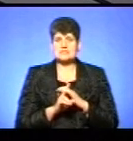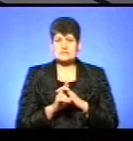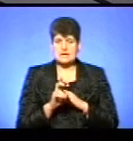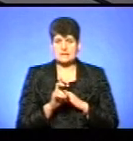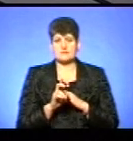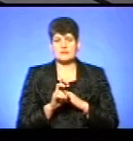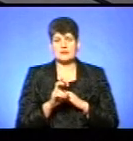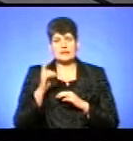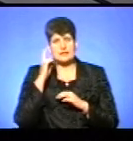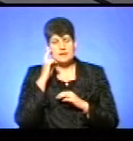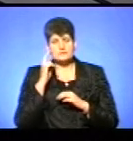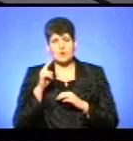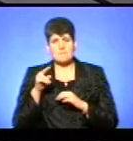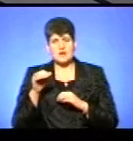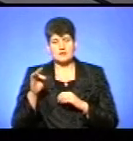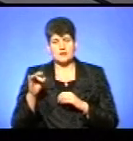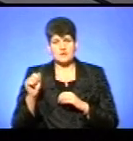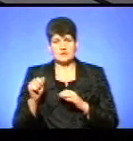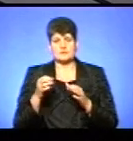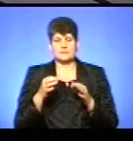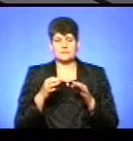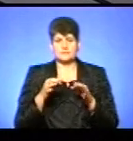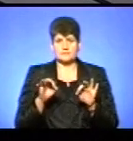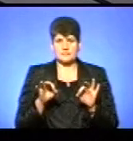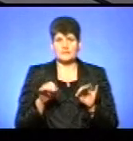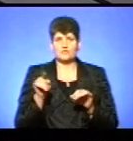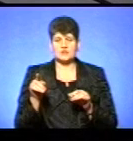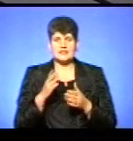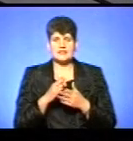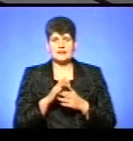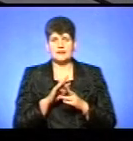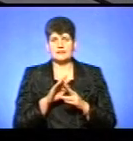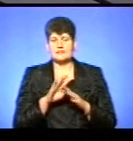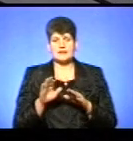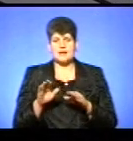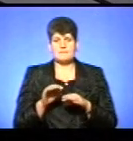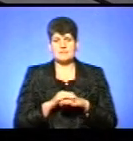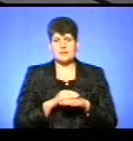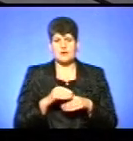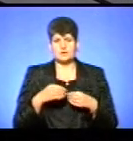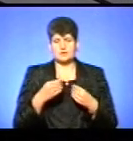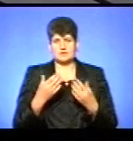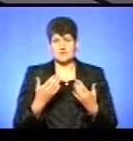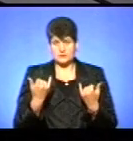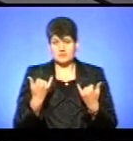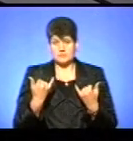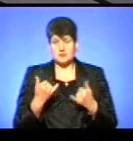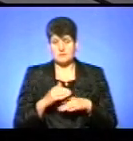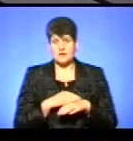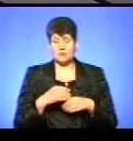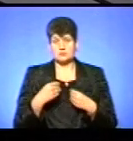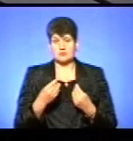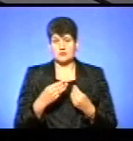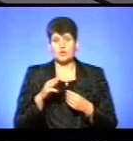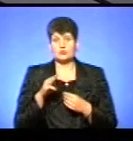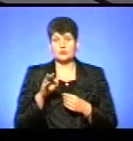київського патріархату, аптокефальна українська, вони є неблагодатними. Вони благодатні тепер. Тобто, Томус